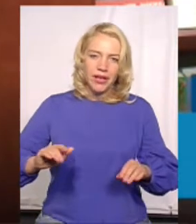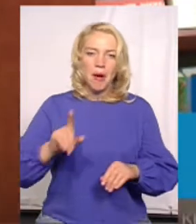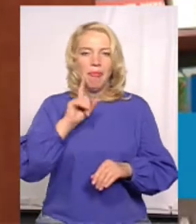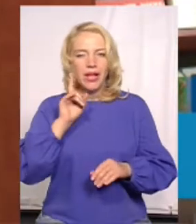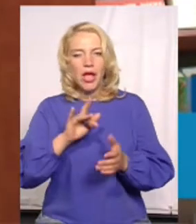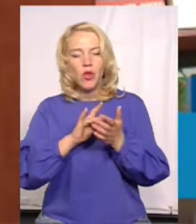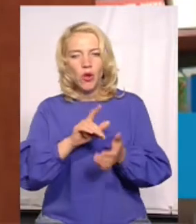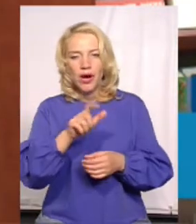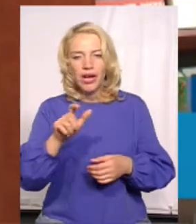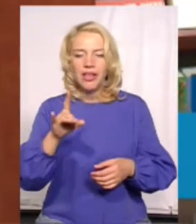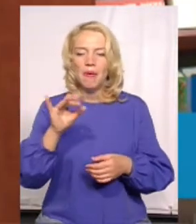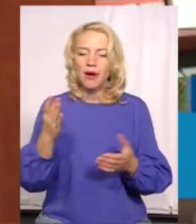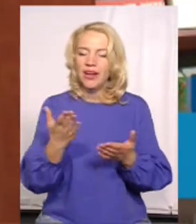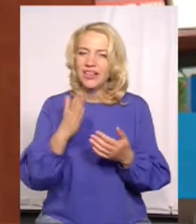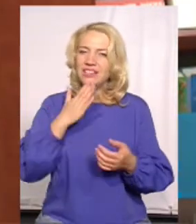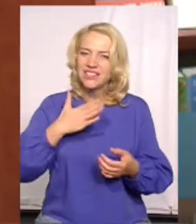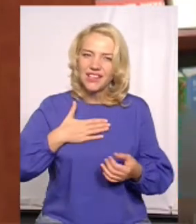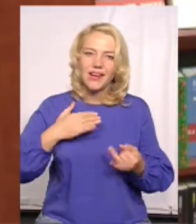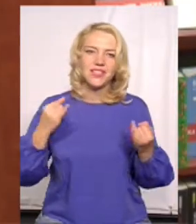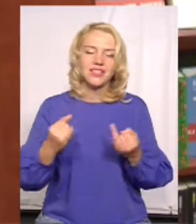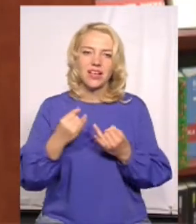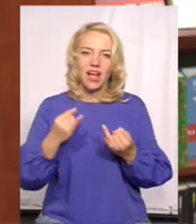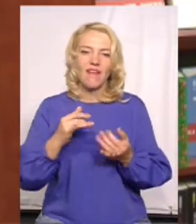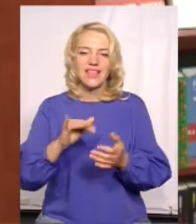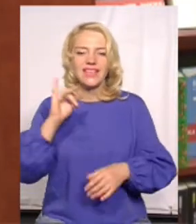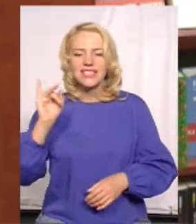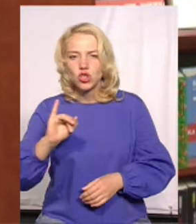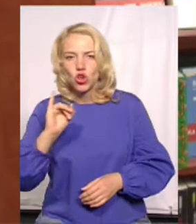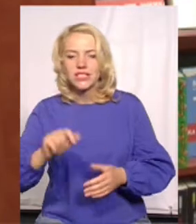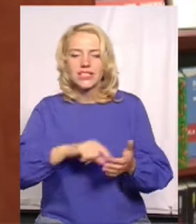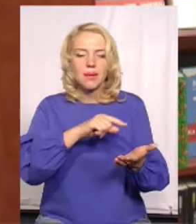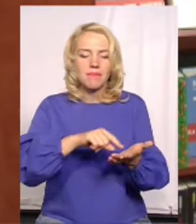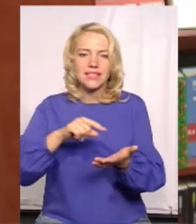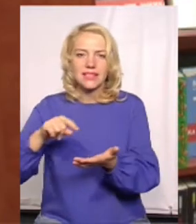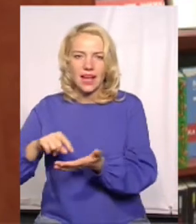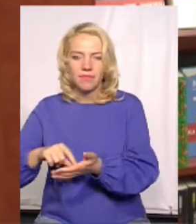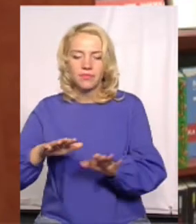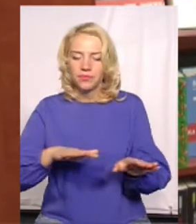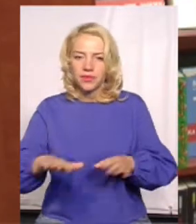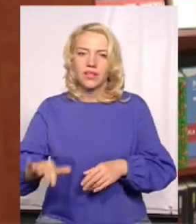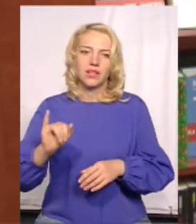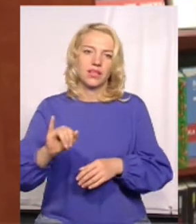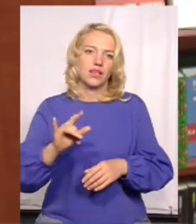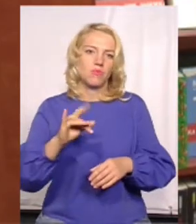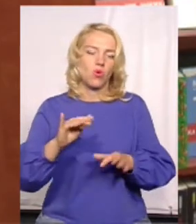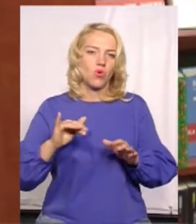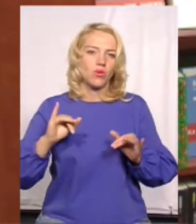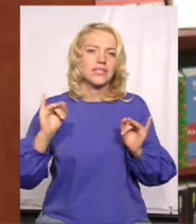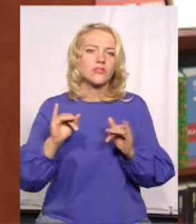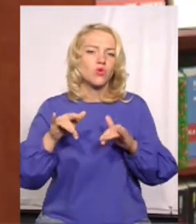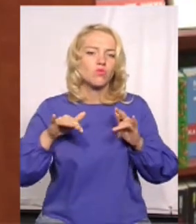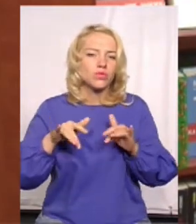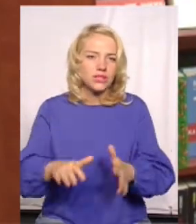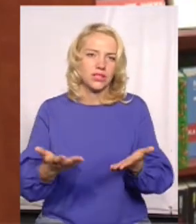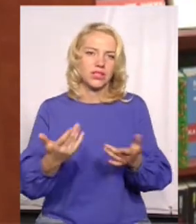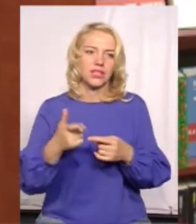про якісь наші цікаві історичні місця, про події. Кожна історія, вони не пов'язані